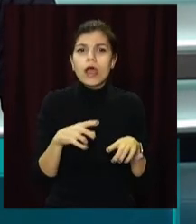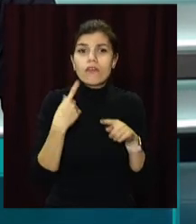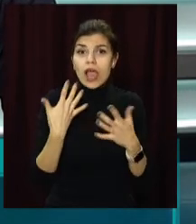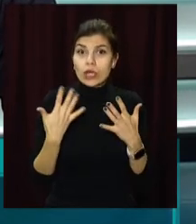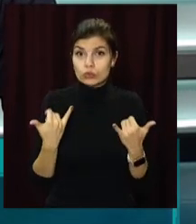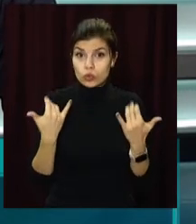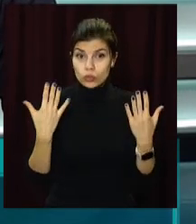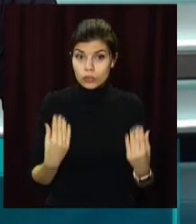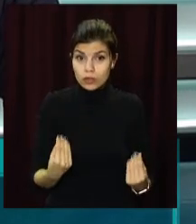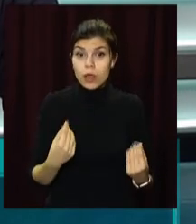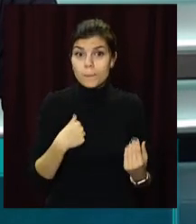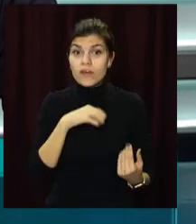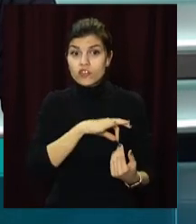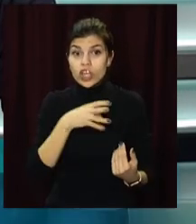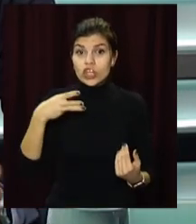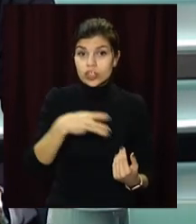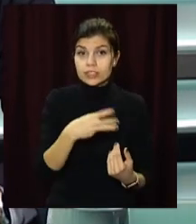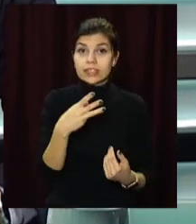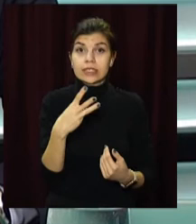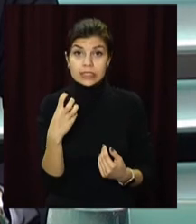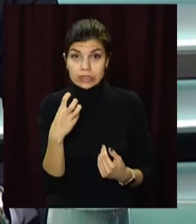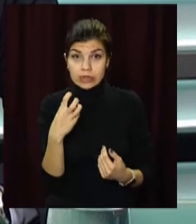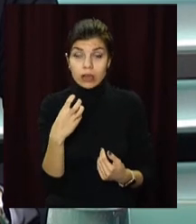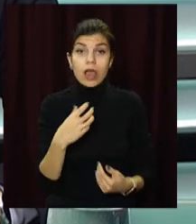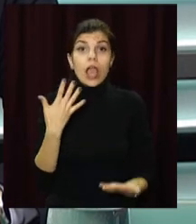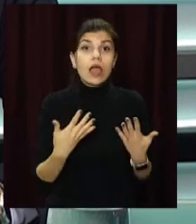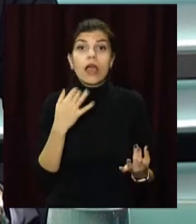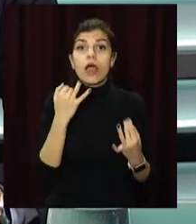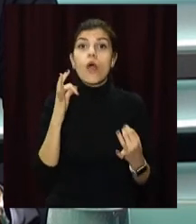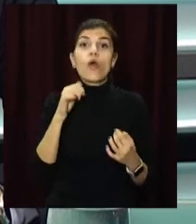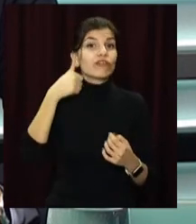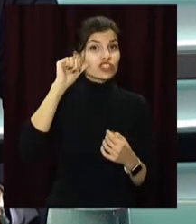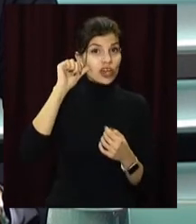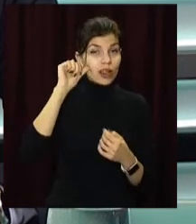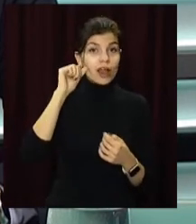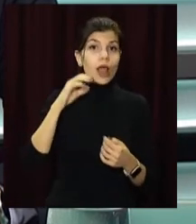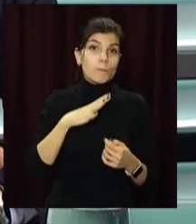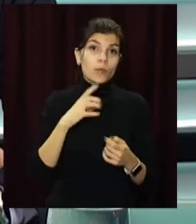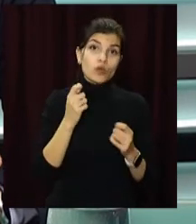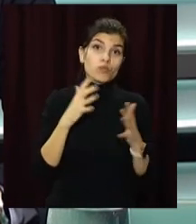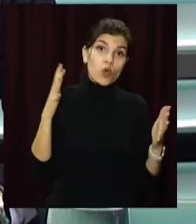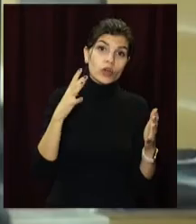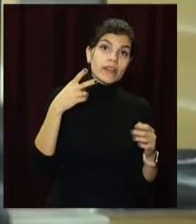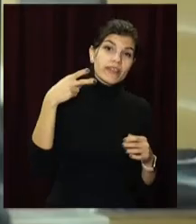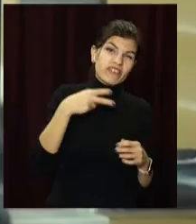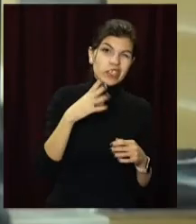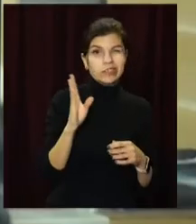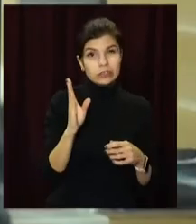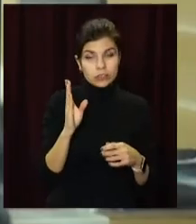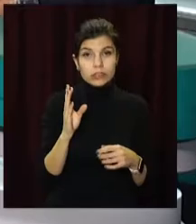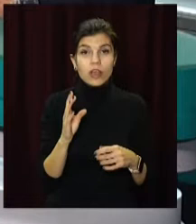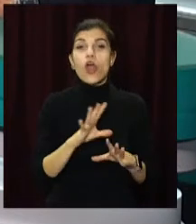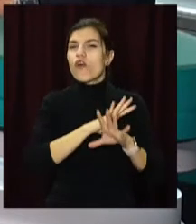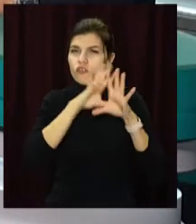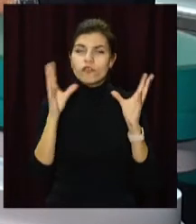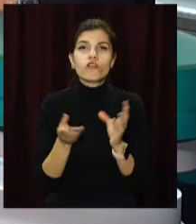сьогоднішній день, то ми використали 3300 тонн. Якщо мова йде про вчорашнє, то було трошечки більше 2000 тонн. Весь